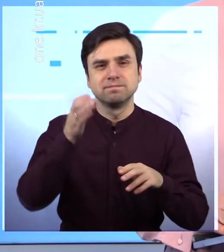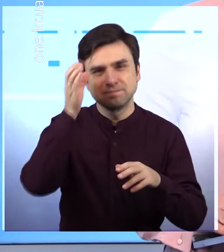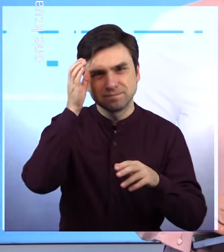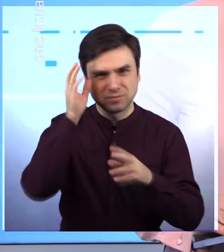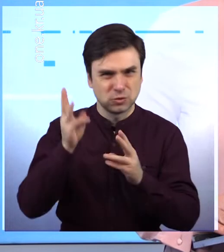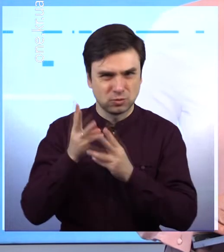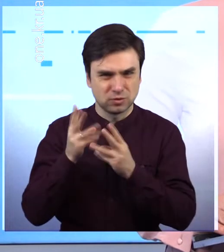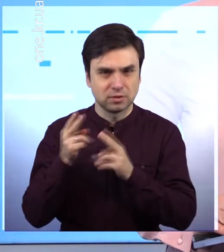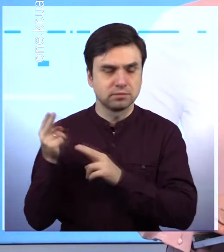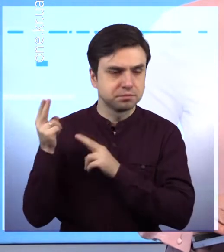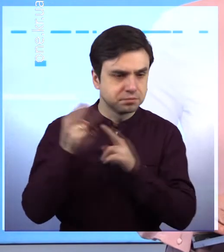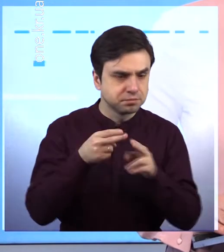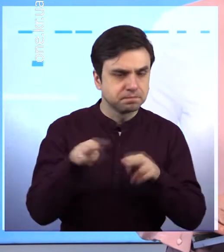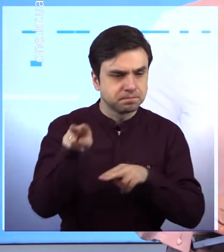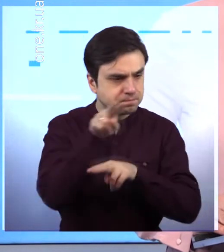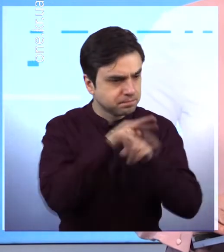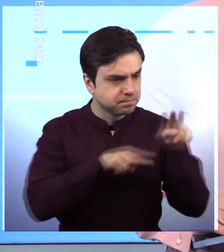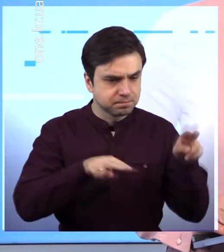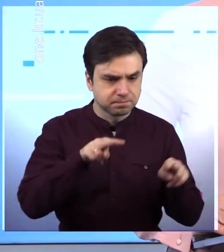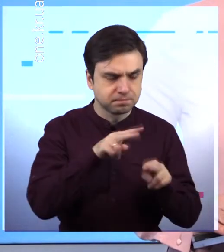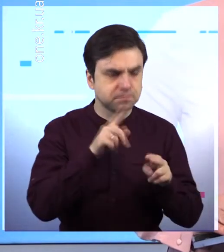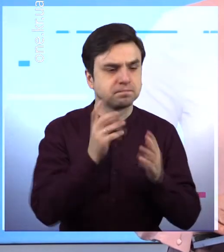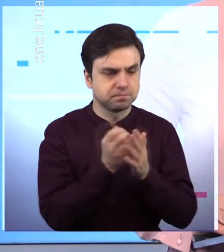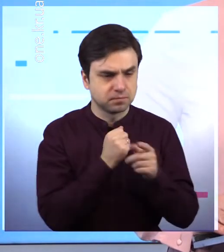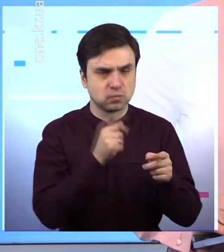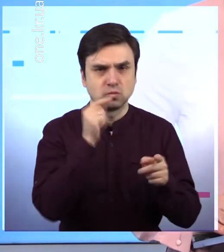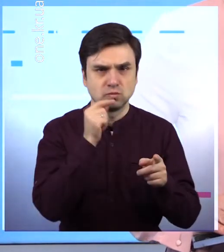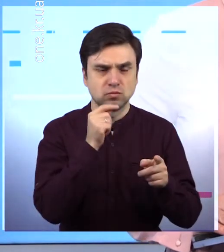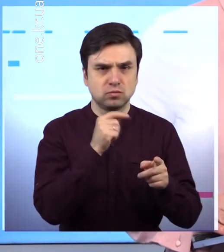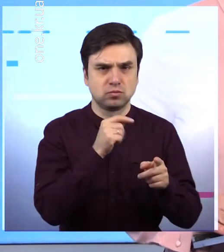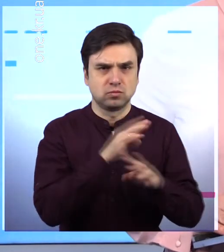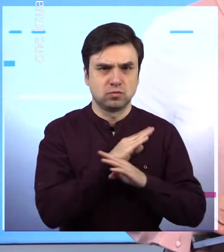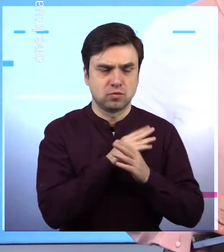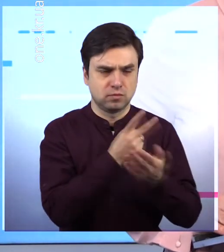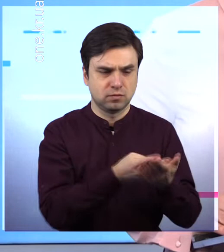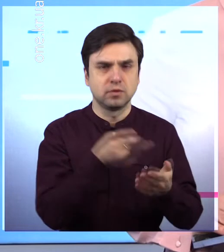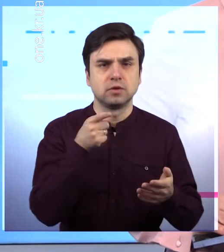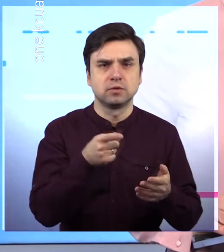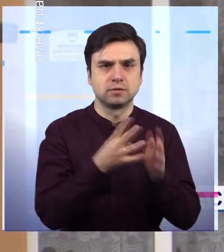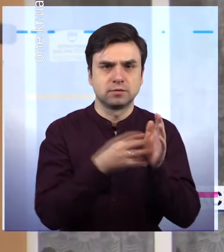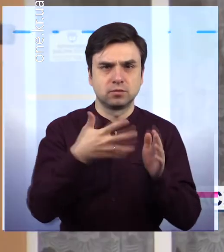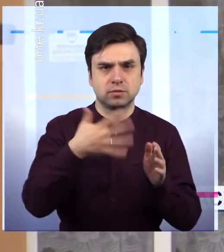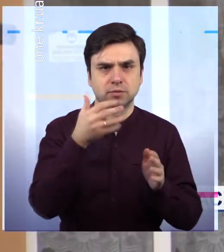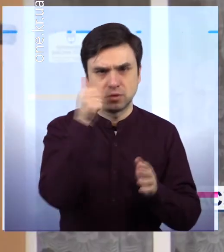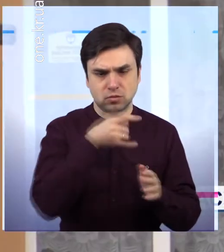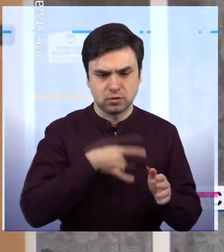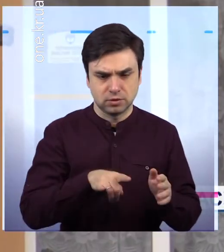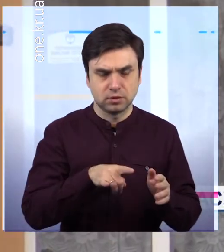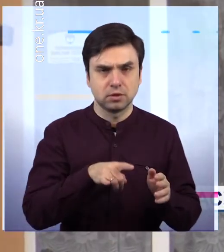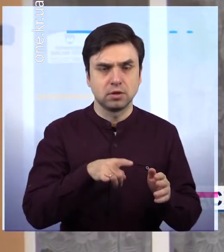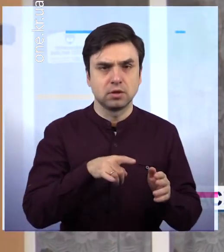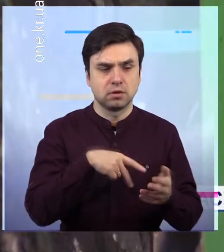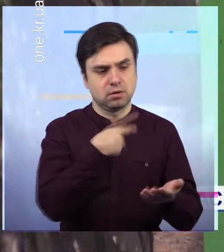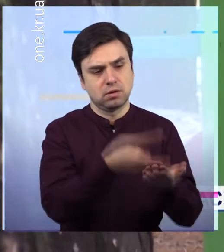Наступне слухання по справі директора школи номер 115, якого підозрюють у розповсюдженні порнографії за участю неповнолітніх,